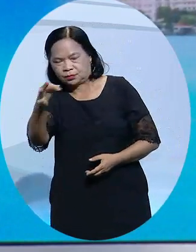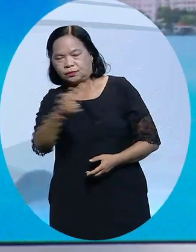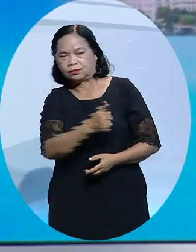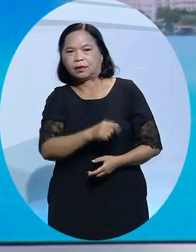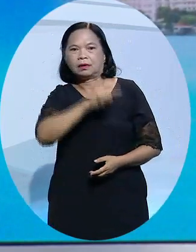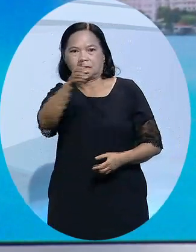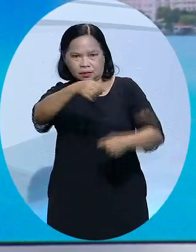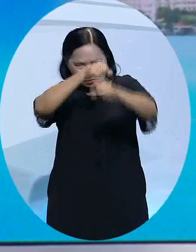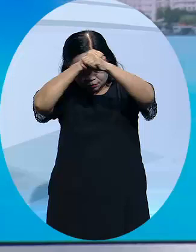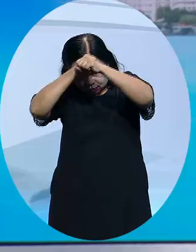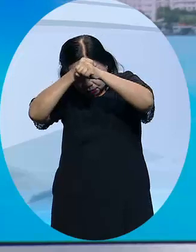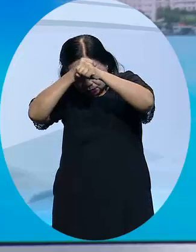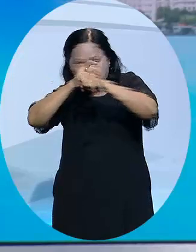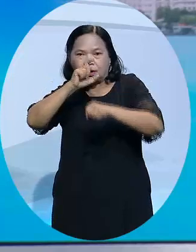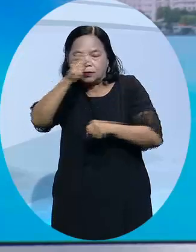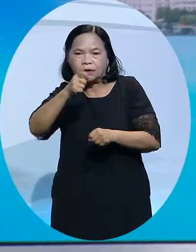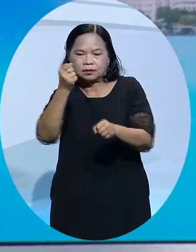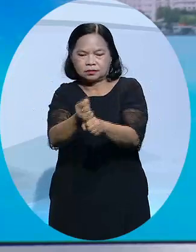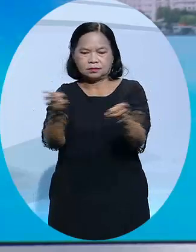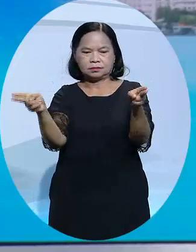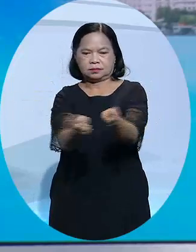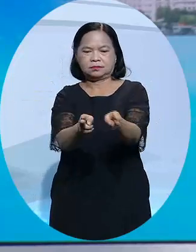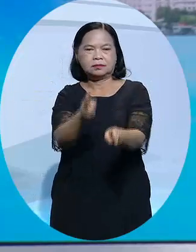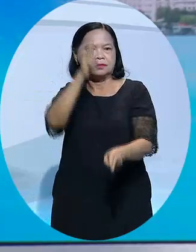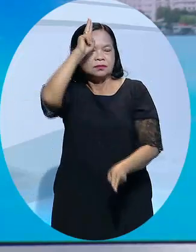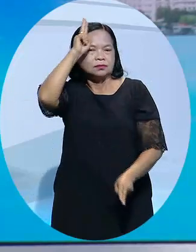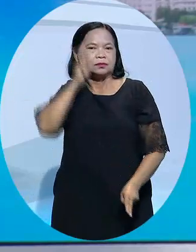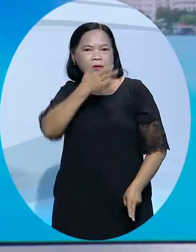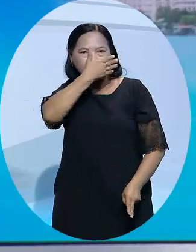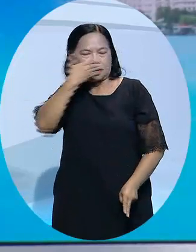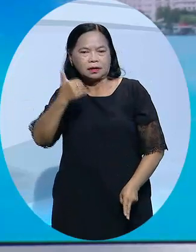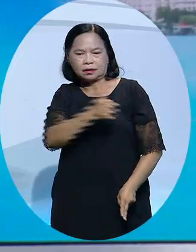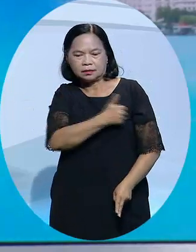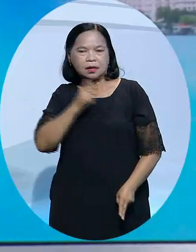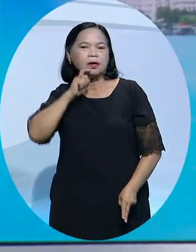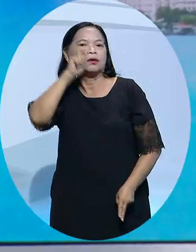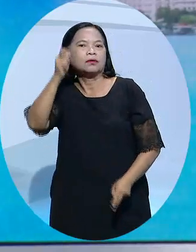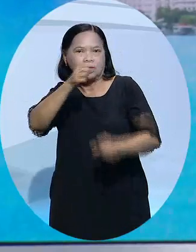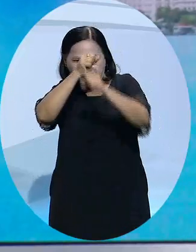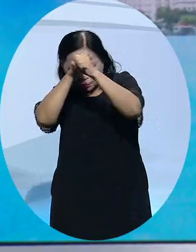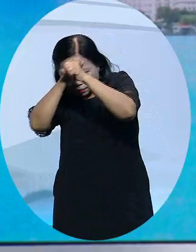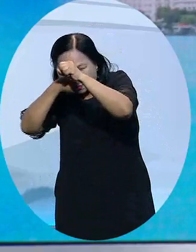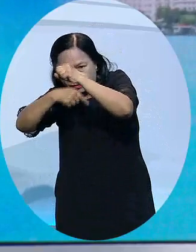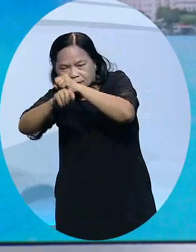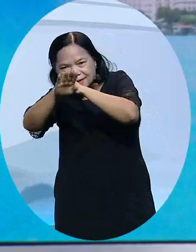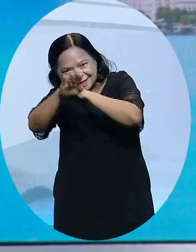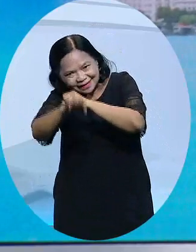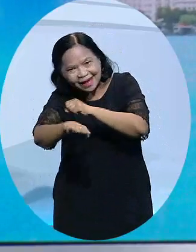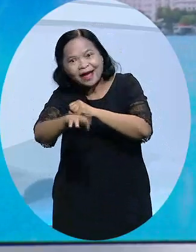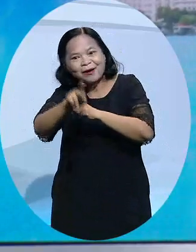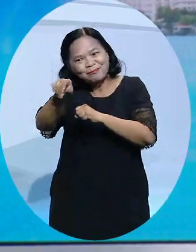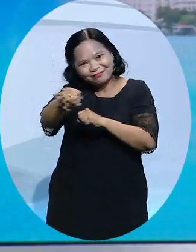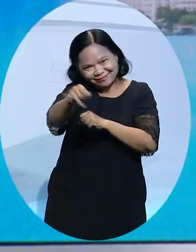để đi lánh nạn kể từ khi Nga tiến hành chiến dịch quân sự đặc biệt. Tuy nhiên, dòng người Ukraine đi lánh nạn đang có chiều hướng giảm rõ rệt.